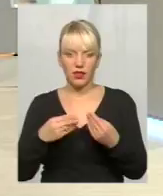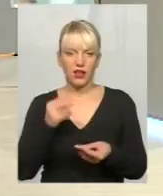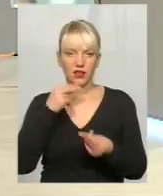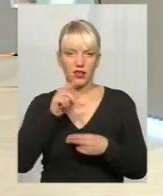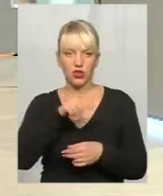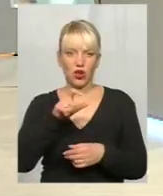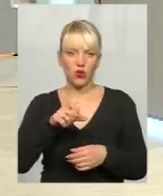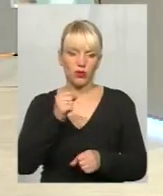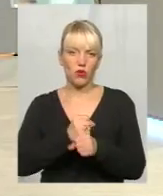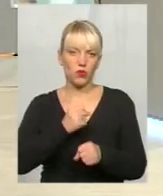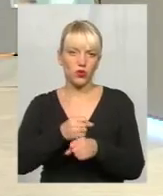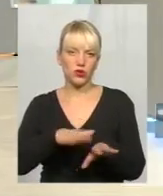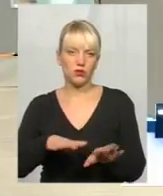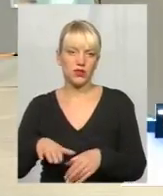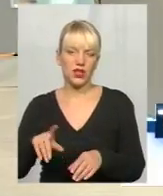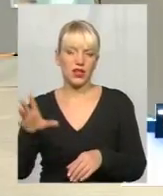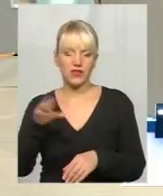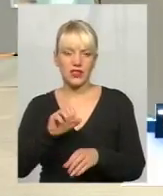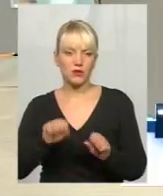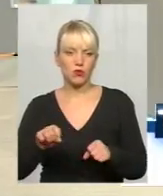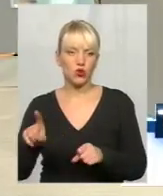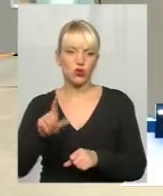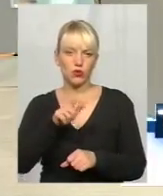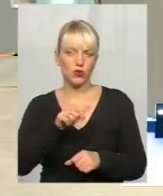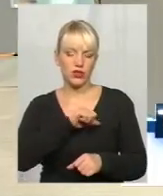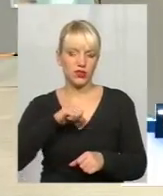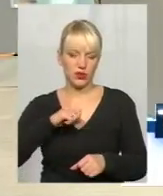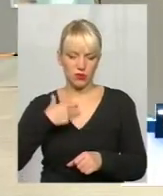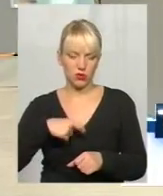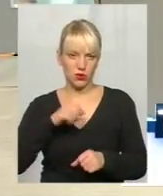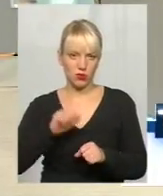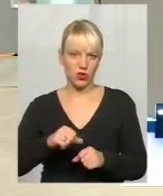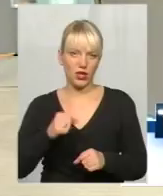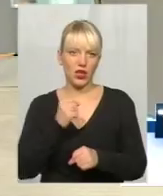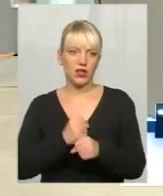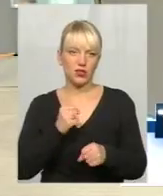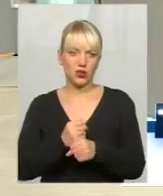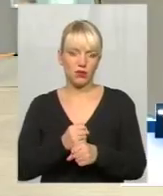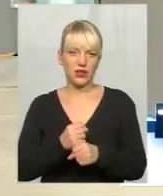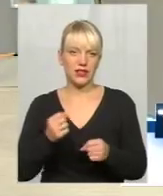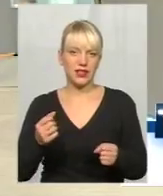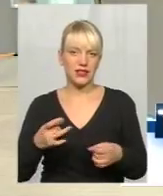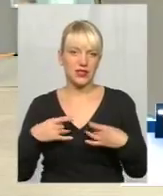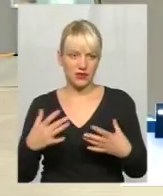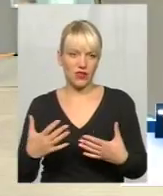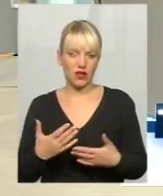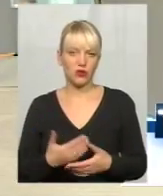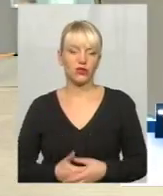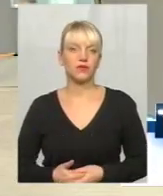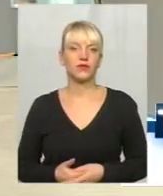дайте все, якщо можна, щоб вони заробили, і роблять собі святу зараз кожний день. Оце ж буде святу для людей.